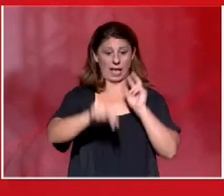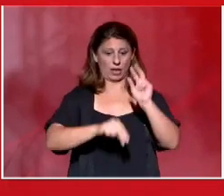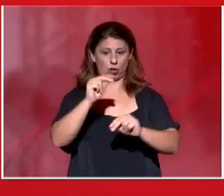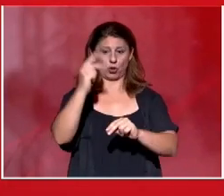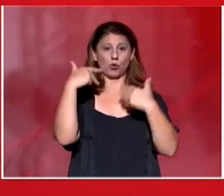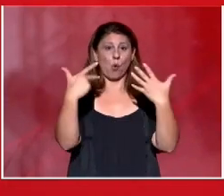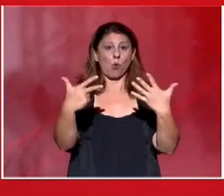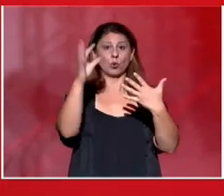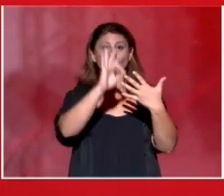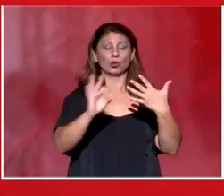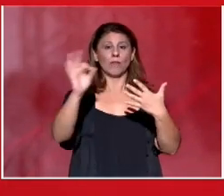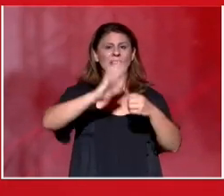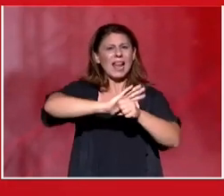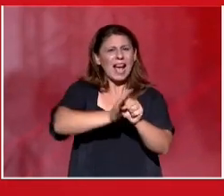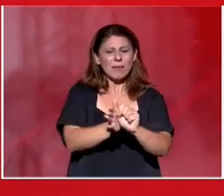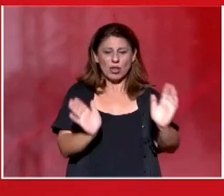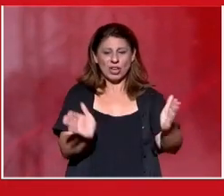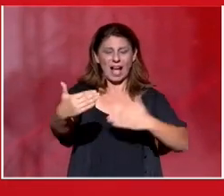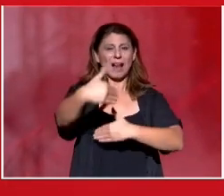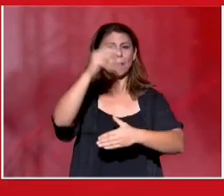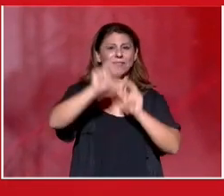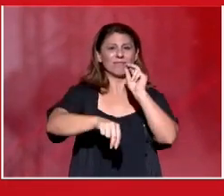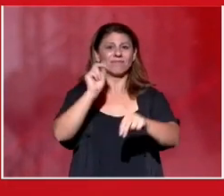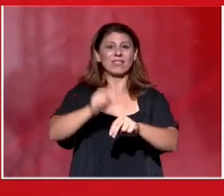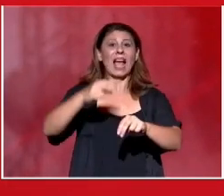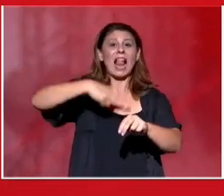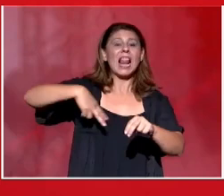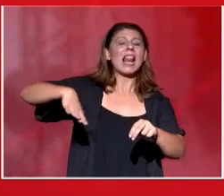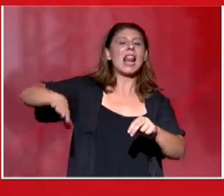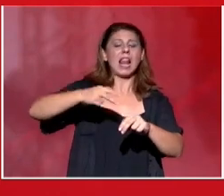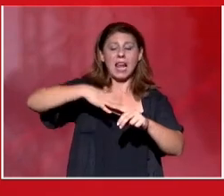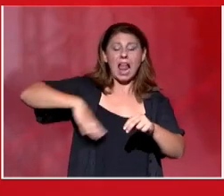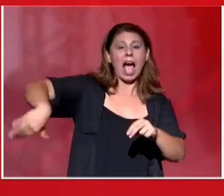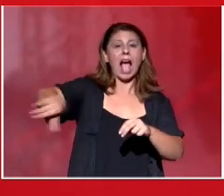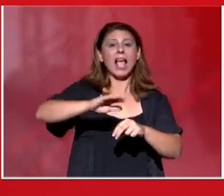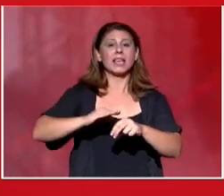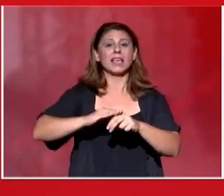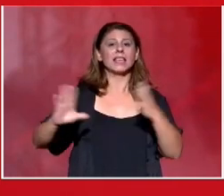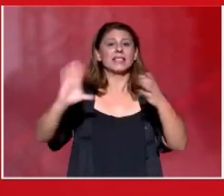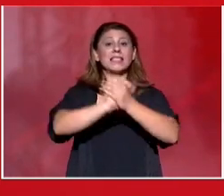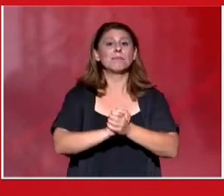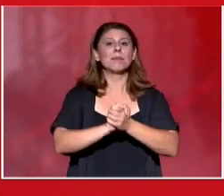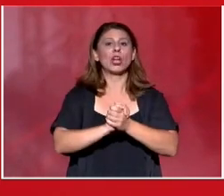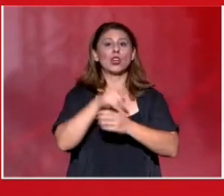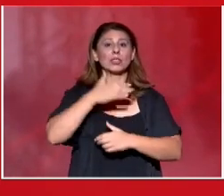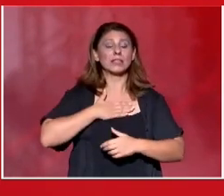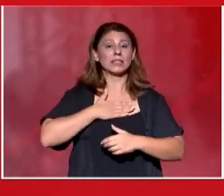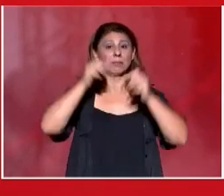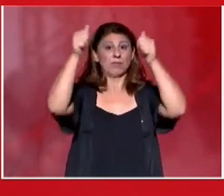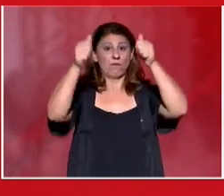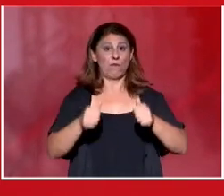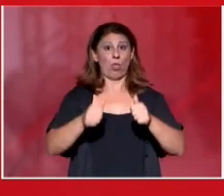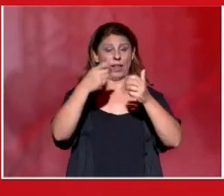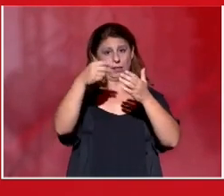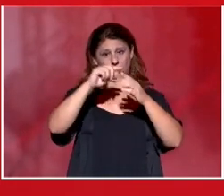να γεμίσουν οι κάλπες με τα ψηφοδέλτια της λαϊκής εισπύρωσης. Περισσότεροι νέοι και νέες να το